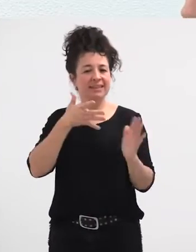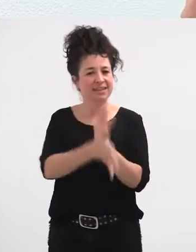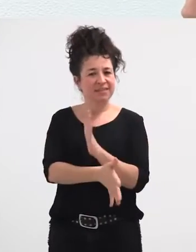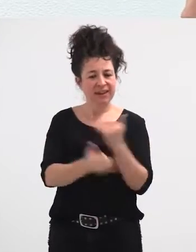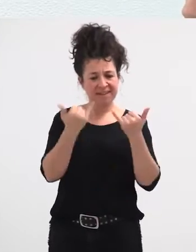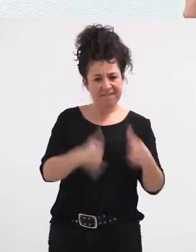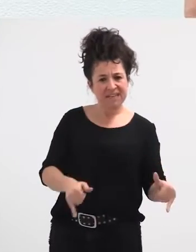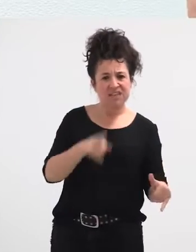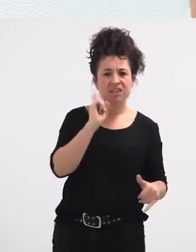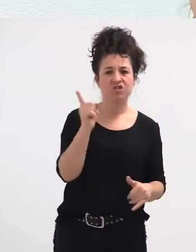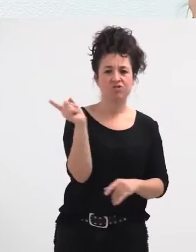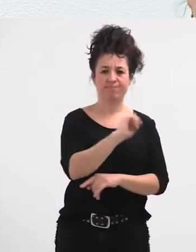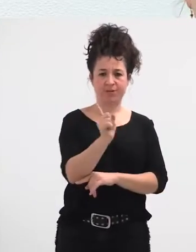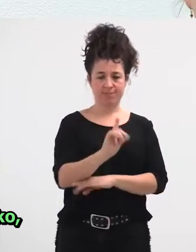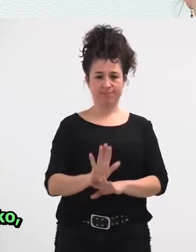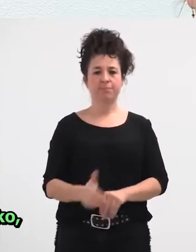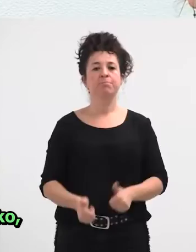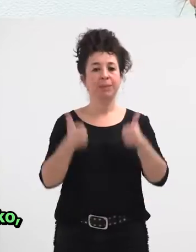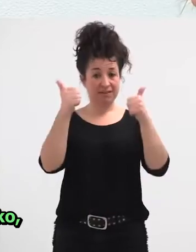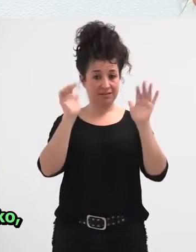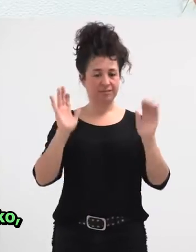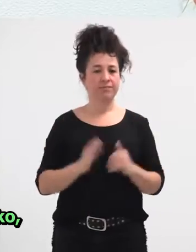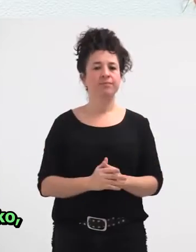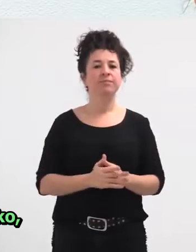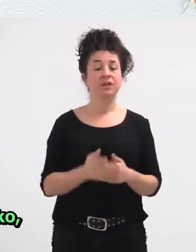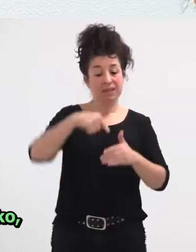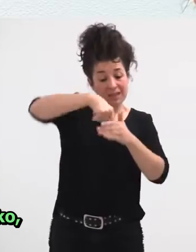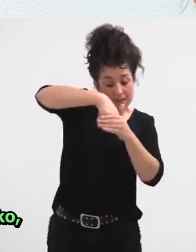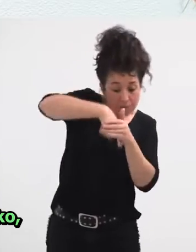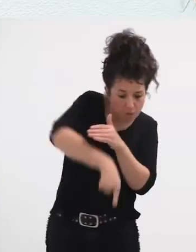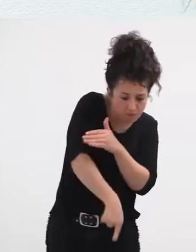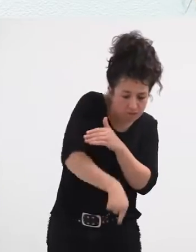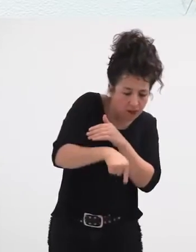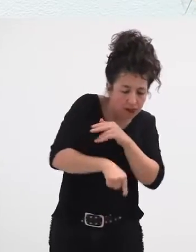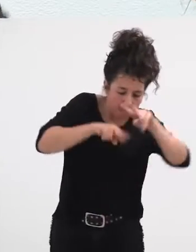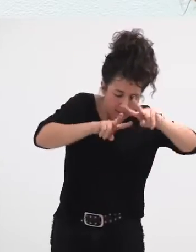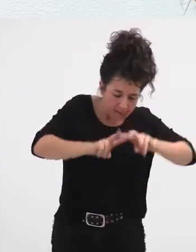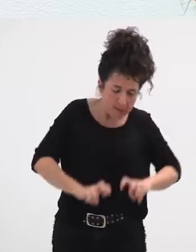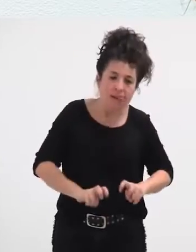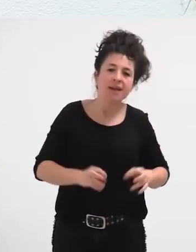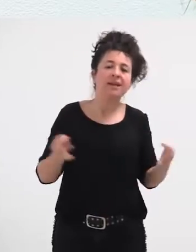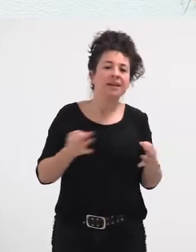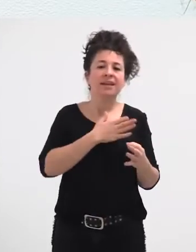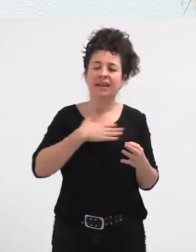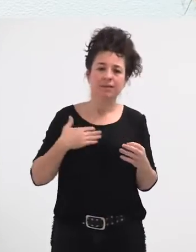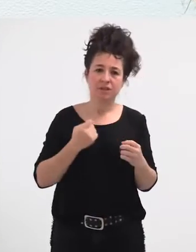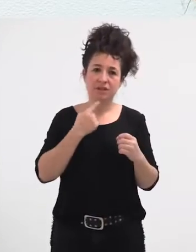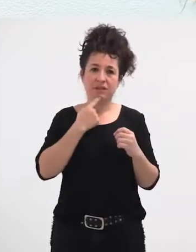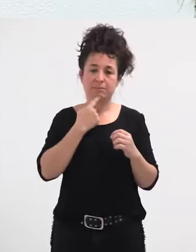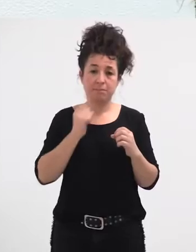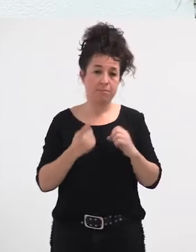irun eta hondarribiko alardeak, eta pixkatu hor daude, zuztarroietak eztertzeko gainera, batetik hori argi izan berdugu, marrko hori,